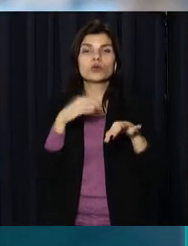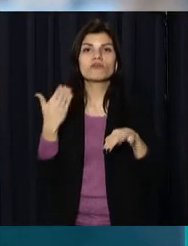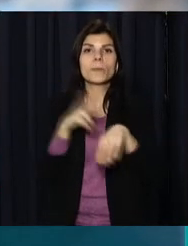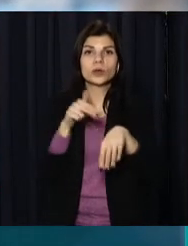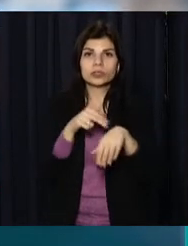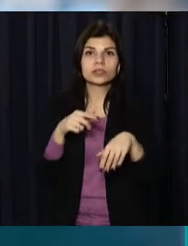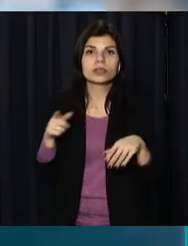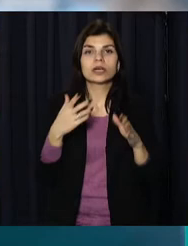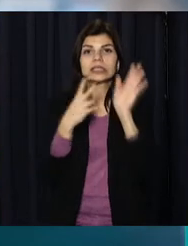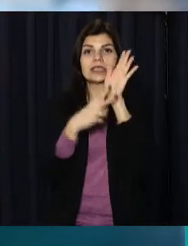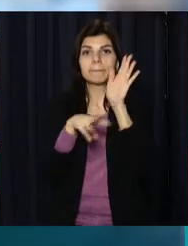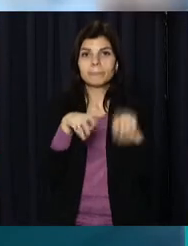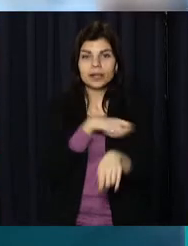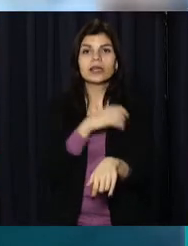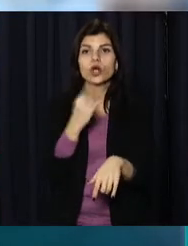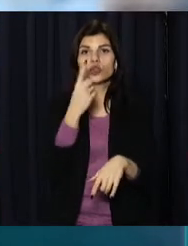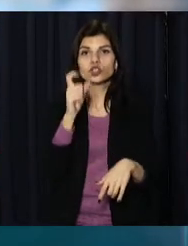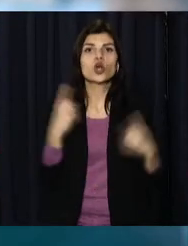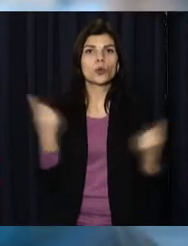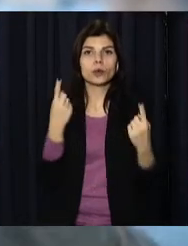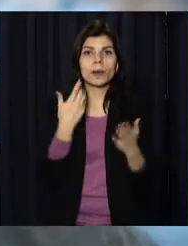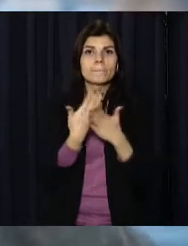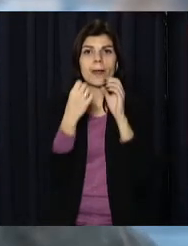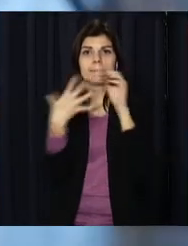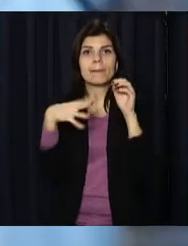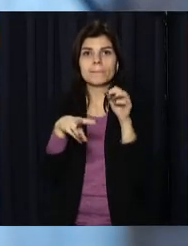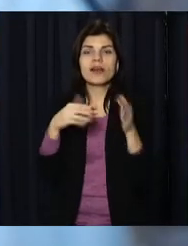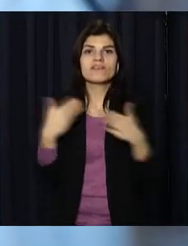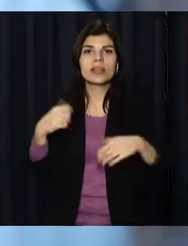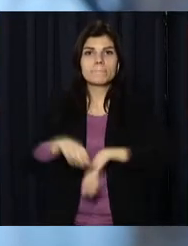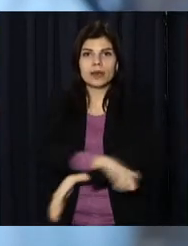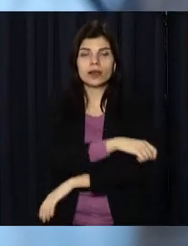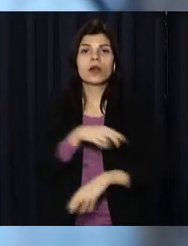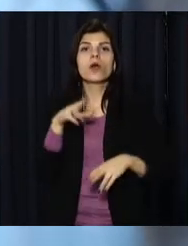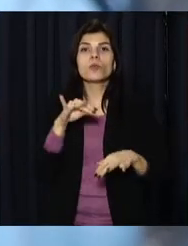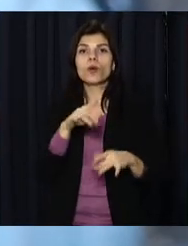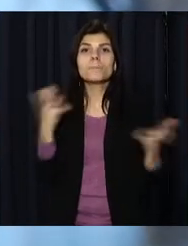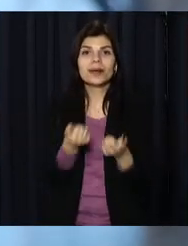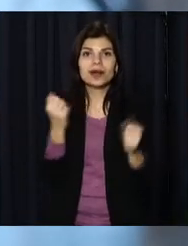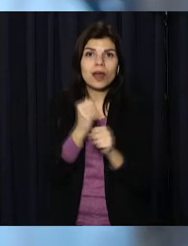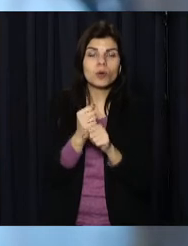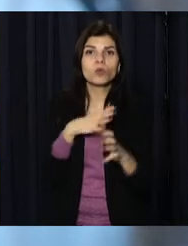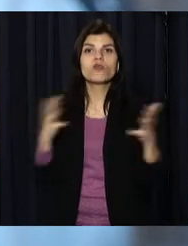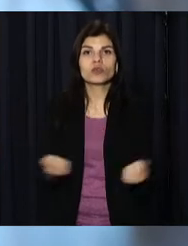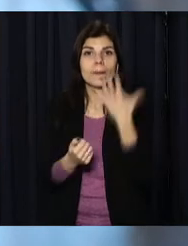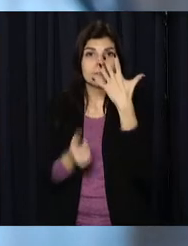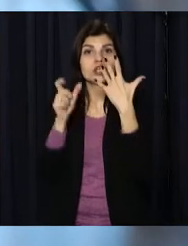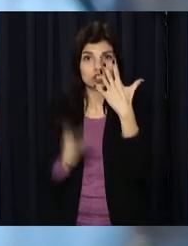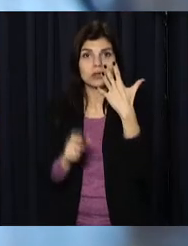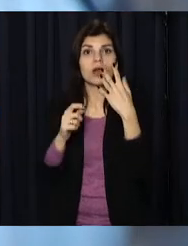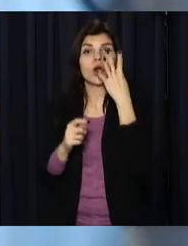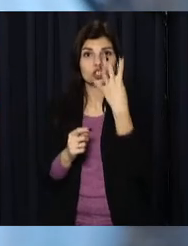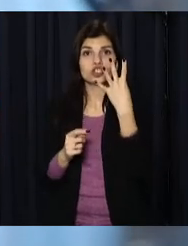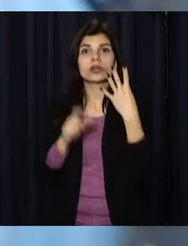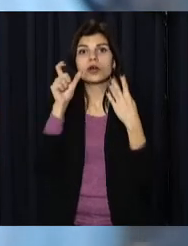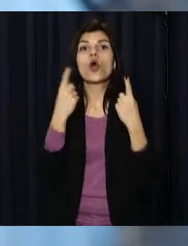метрів від берега Під час проведення рятувальних робіт було врятовано п'ять осіб. З них одна